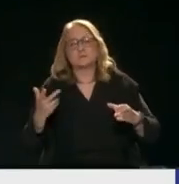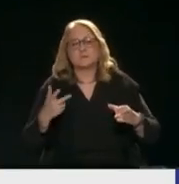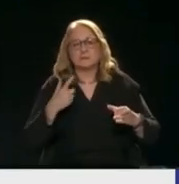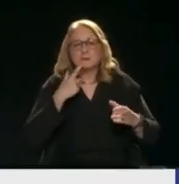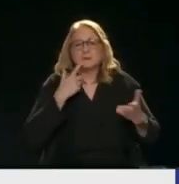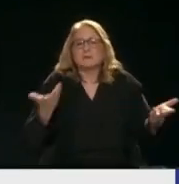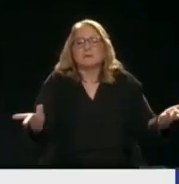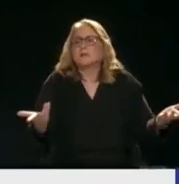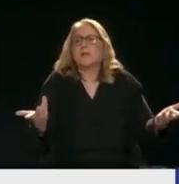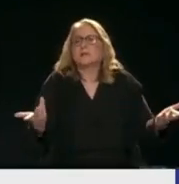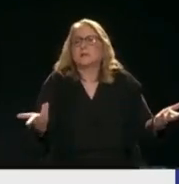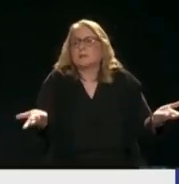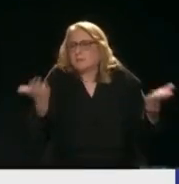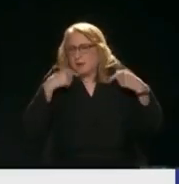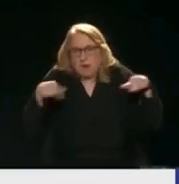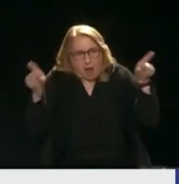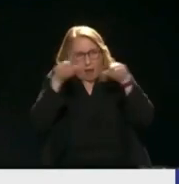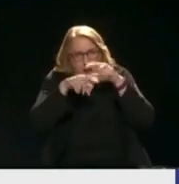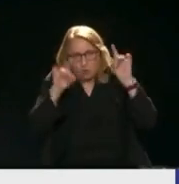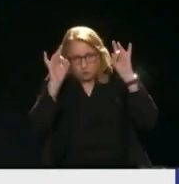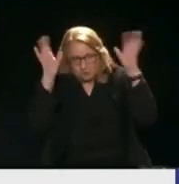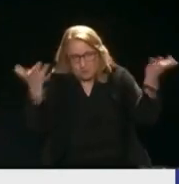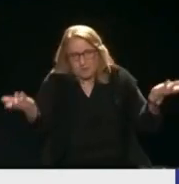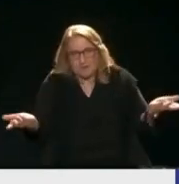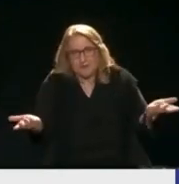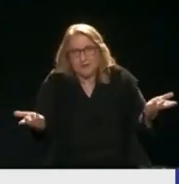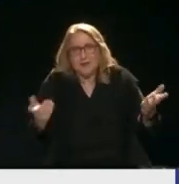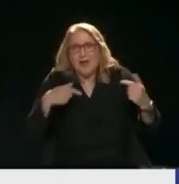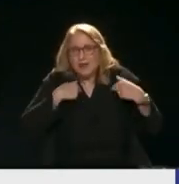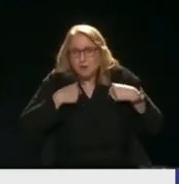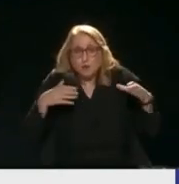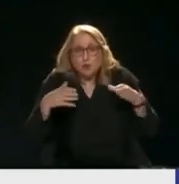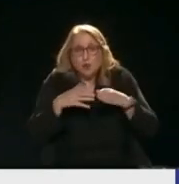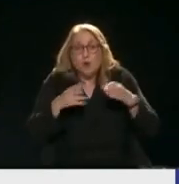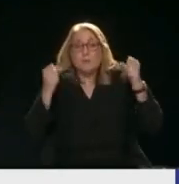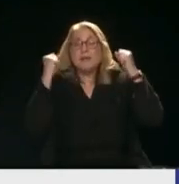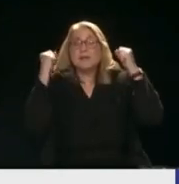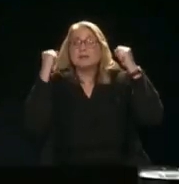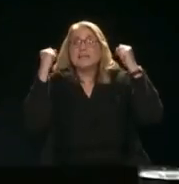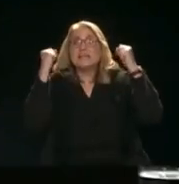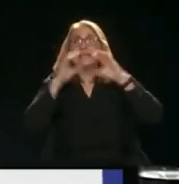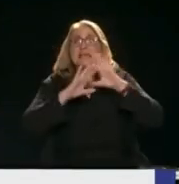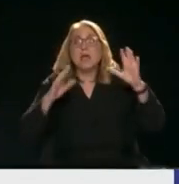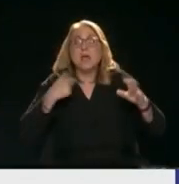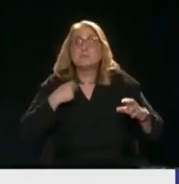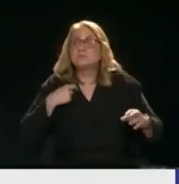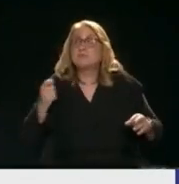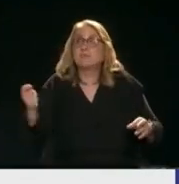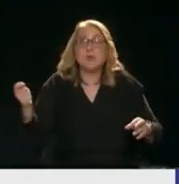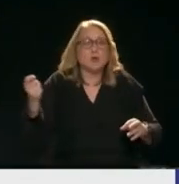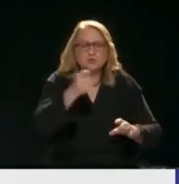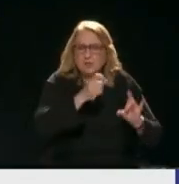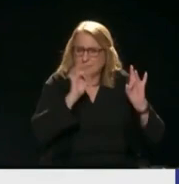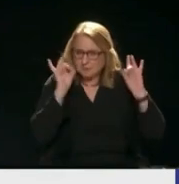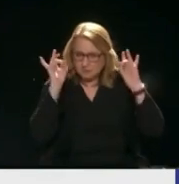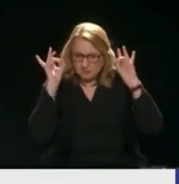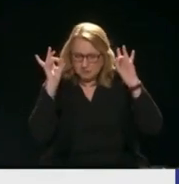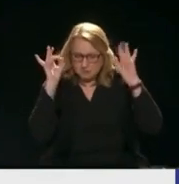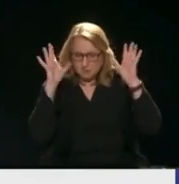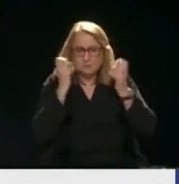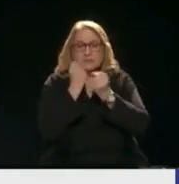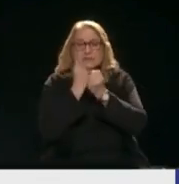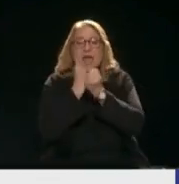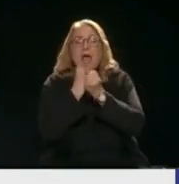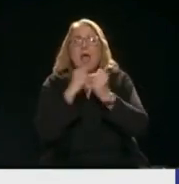υπάρχει κάτι άλλο Κάτι άλλο εκεί έξω Υγιέστατο να μην χρωστάει τίποτα Και Δημήτρης δεν χρωστάει ούτε μία δεκάρα Είμαστε αυτονόμοι και φυσικά